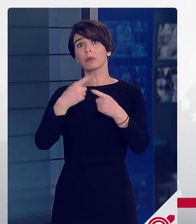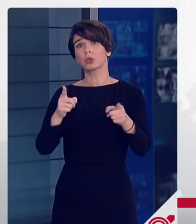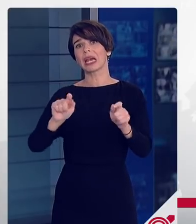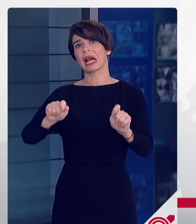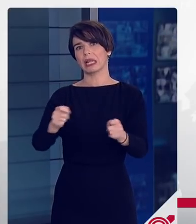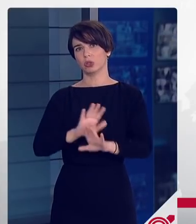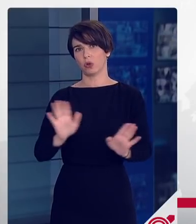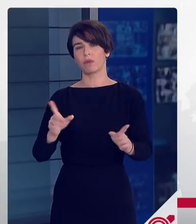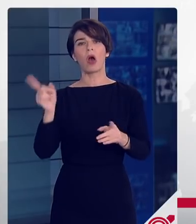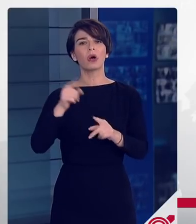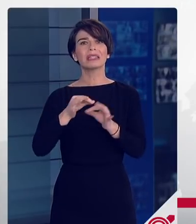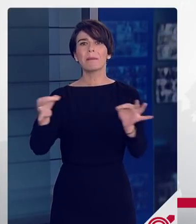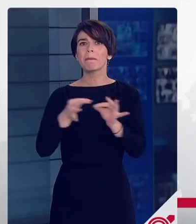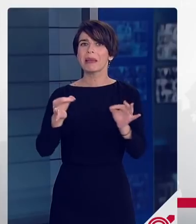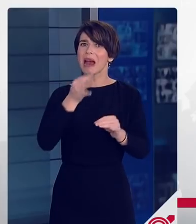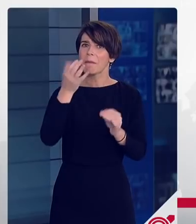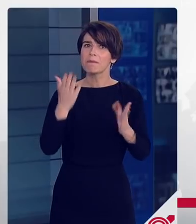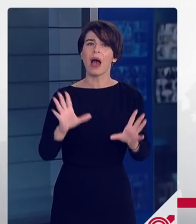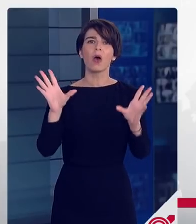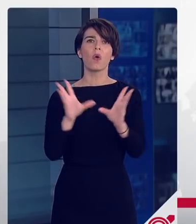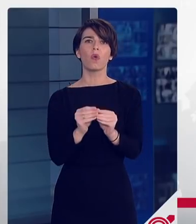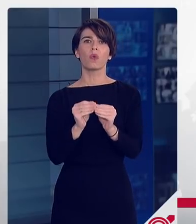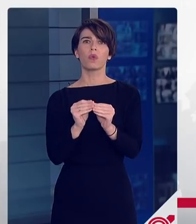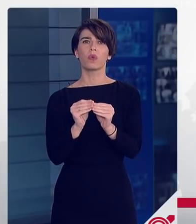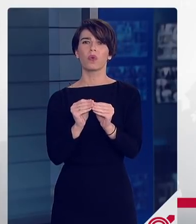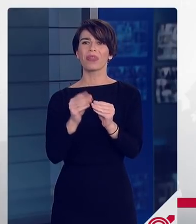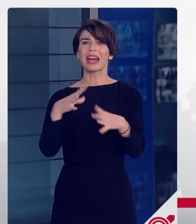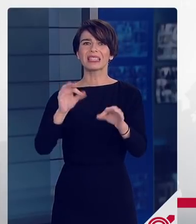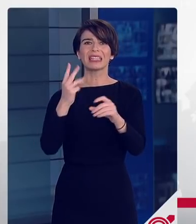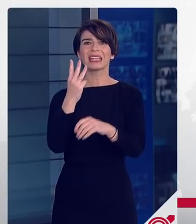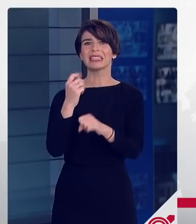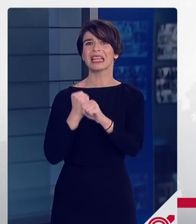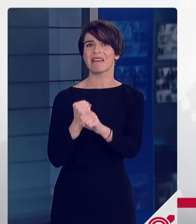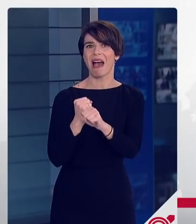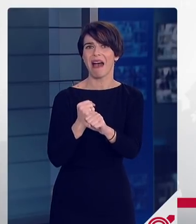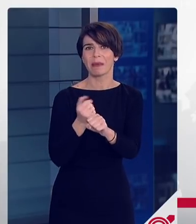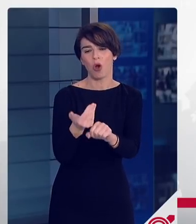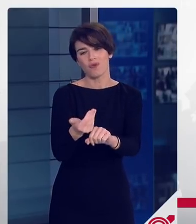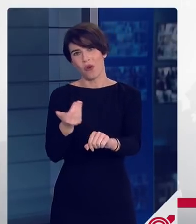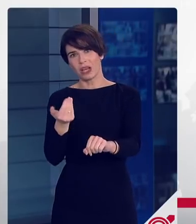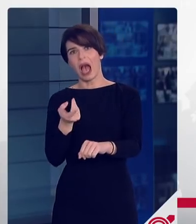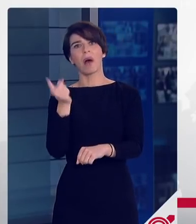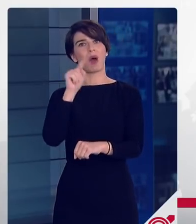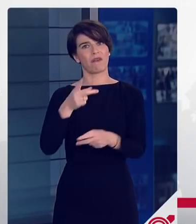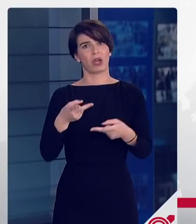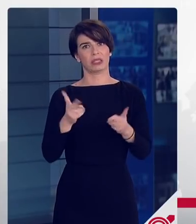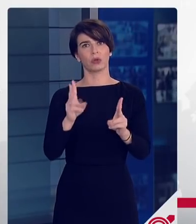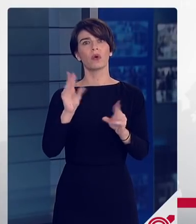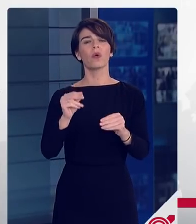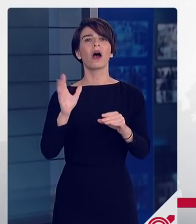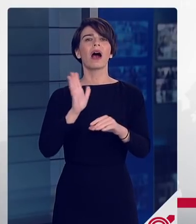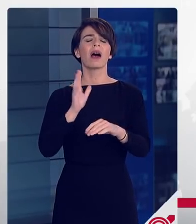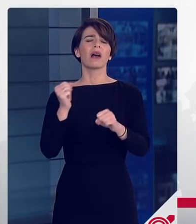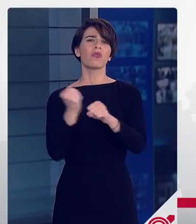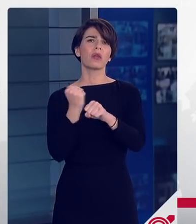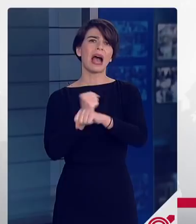άλλα μέτρα τα οποία είχαν ανακοινωθεί για έναρξη ισχύωσης 3 πρώτου ισχύουν από αύριο και έχουν να κάνουν και με την τηλεεργασία